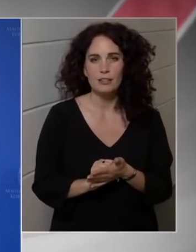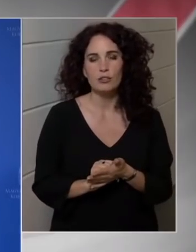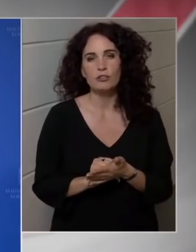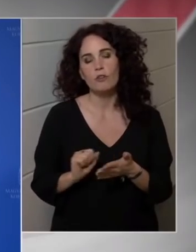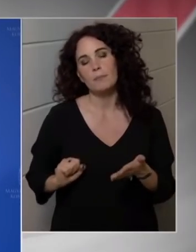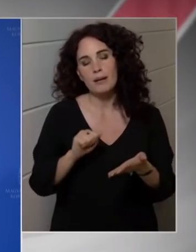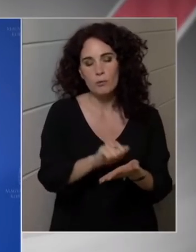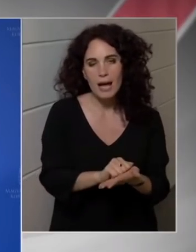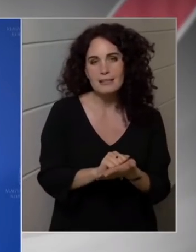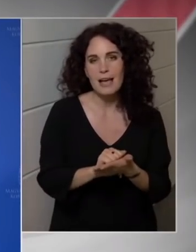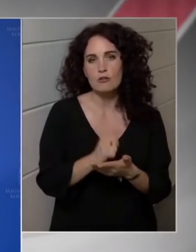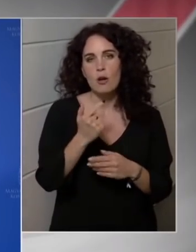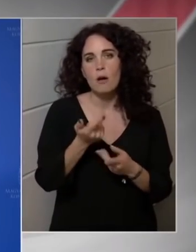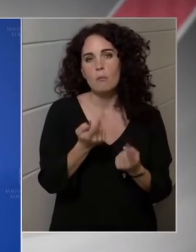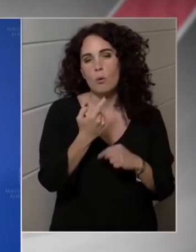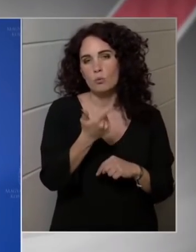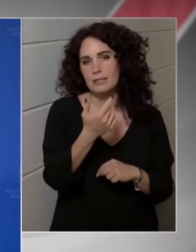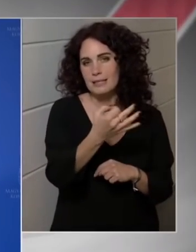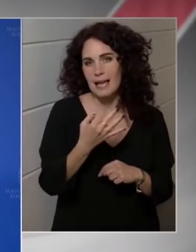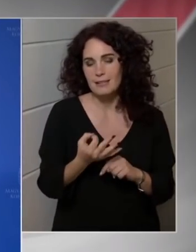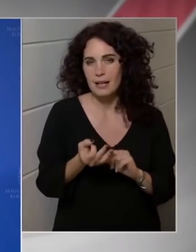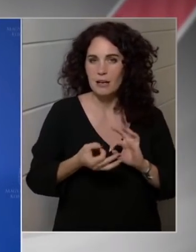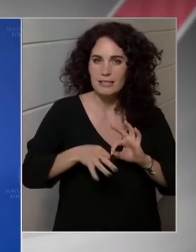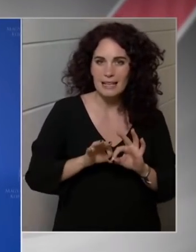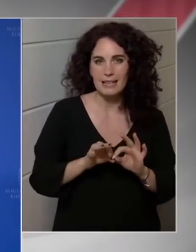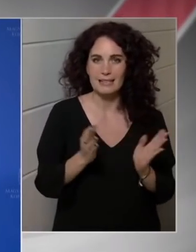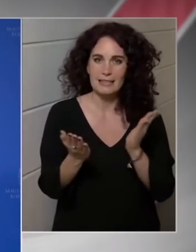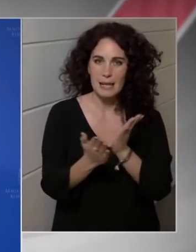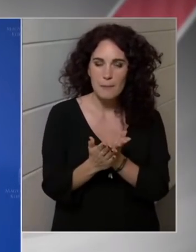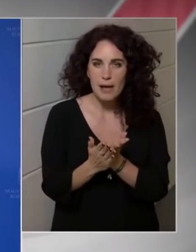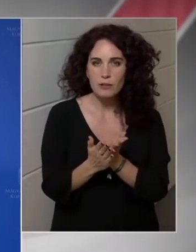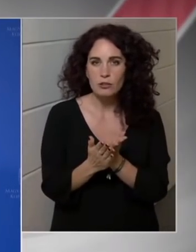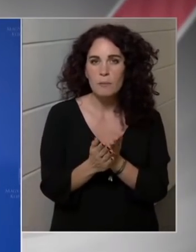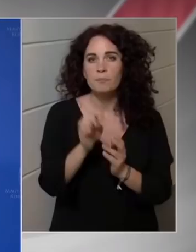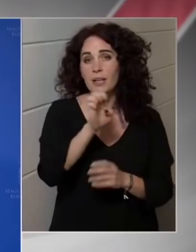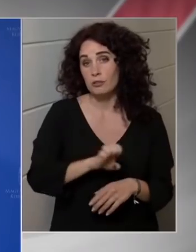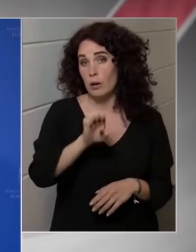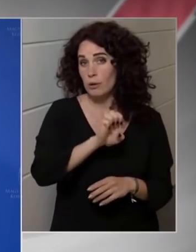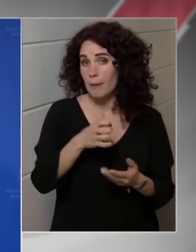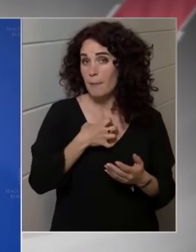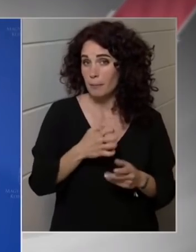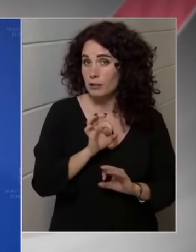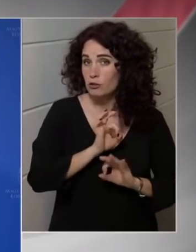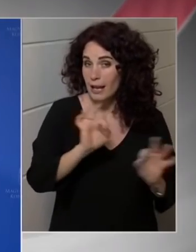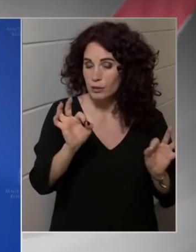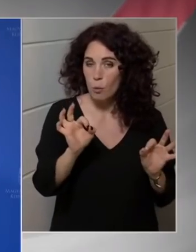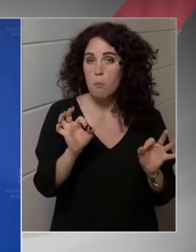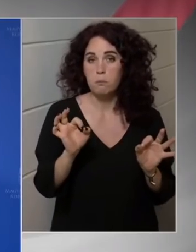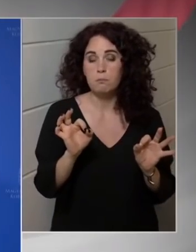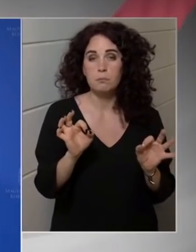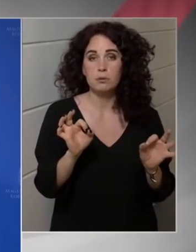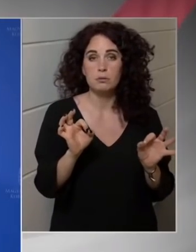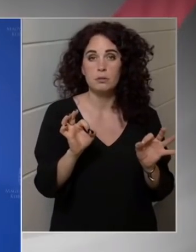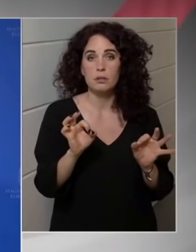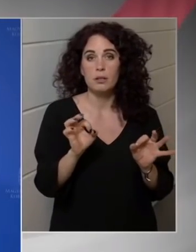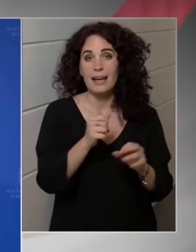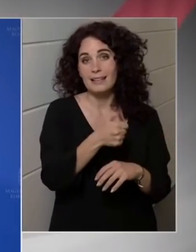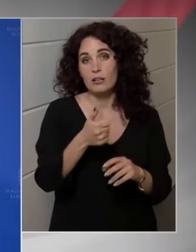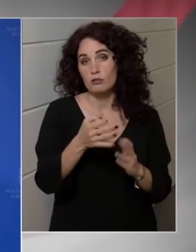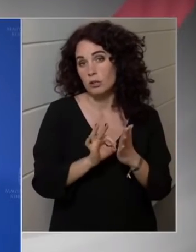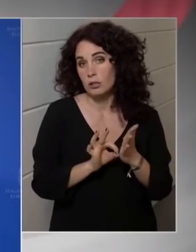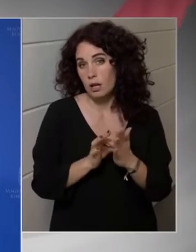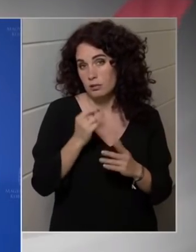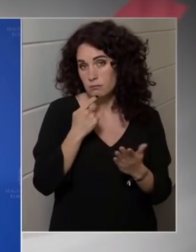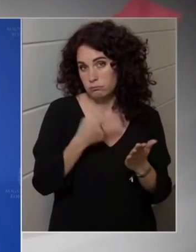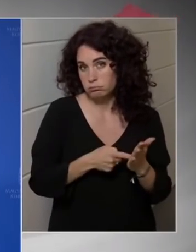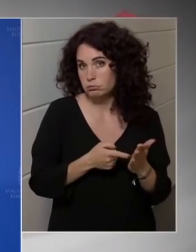bevételt jelent a költségvetésnek. Ennek nyilván van egy szerény növekedési ára, de összességében, miután az állami befektetések aránya az kb. 20 százalék, az